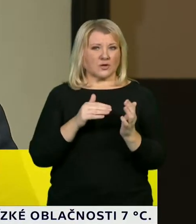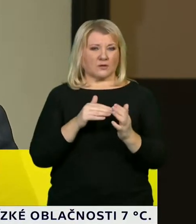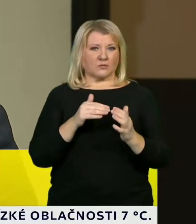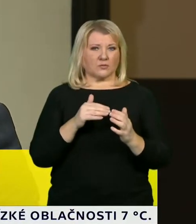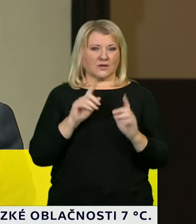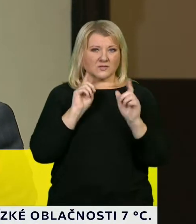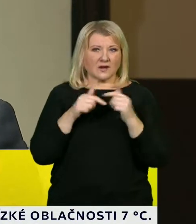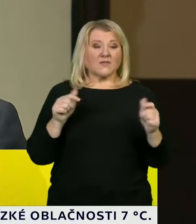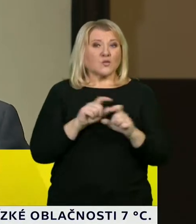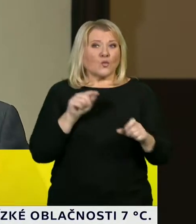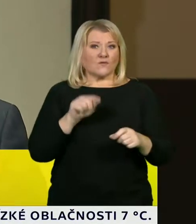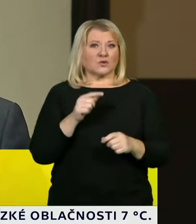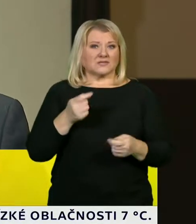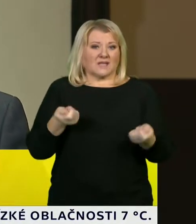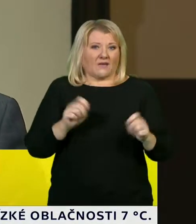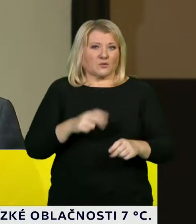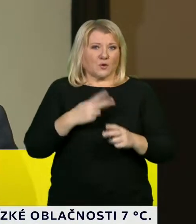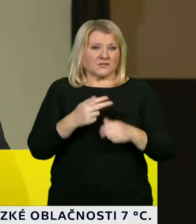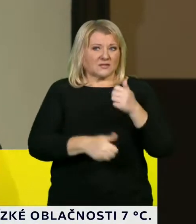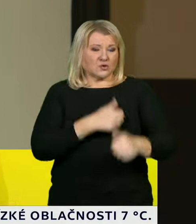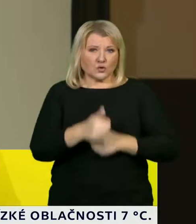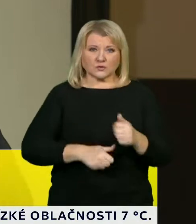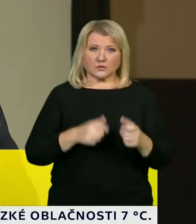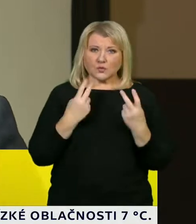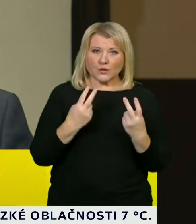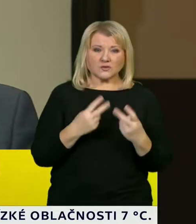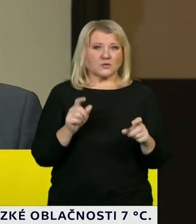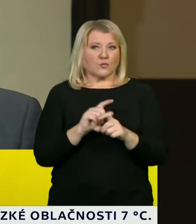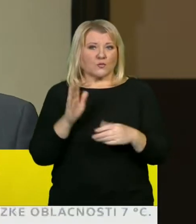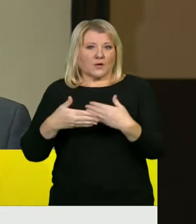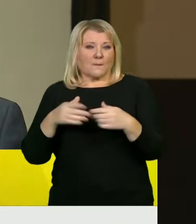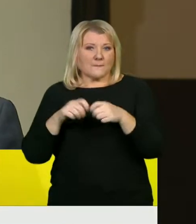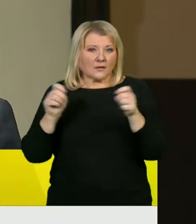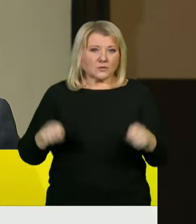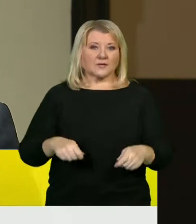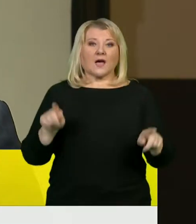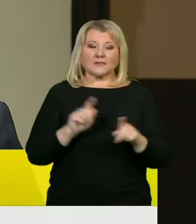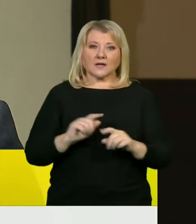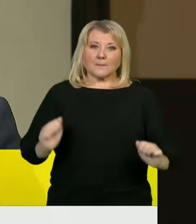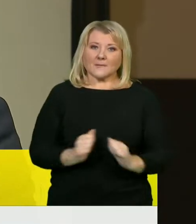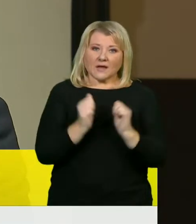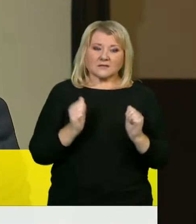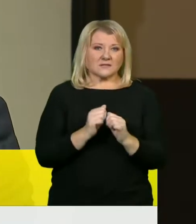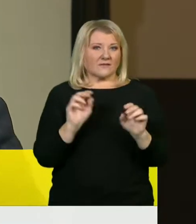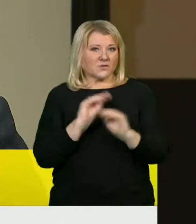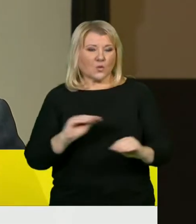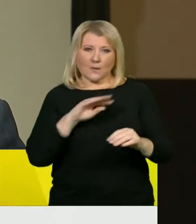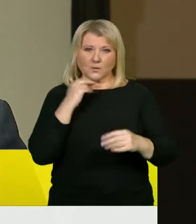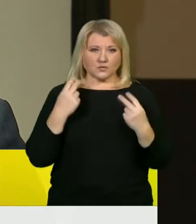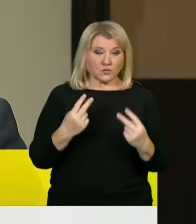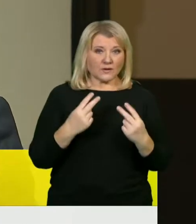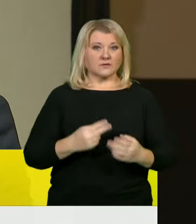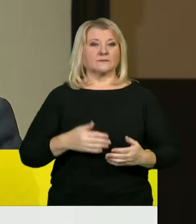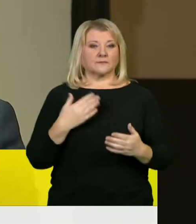maturitních, respektive závěrečných ročníků, ale samozřejmě i ta praktická výuka je nesmírně důležitá. Proto byla ve školských